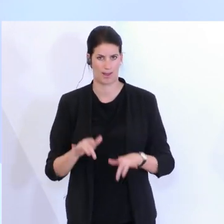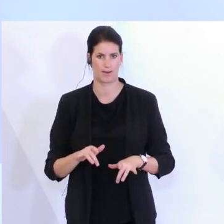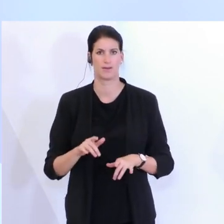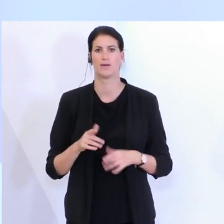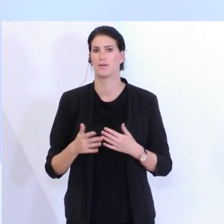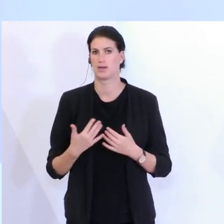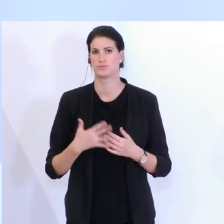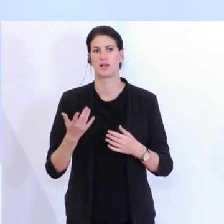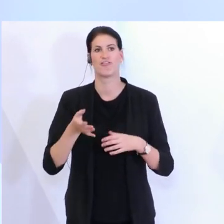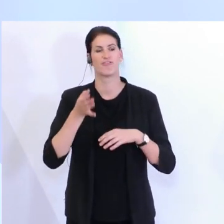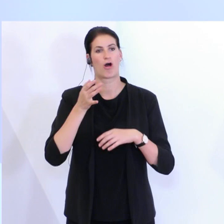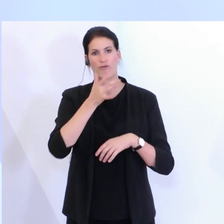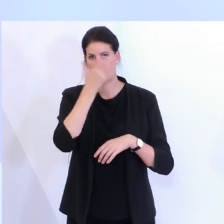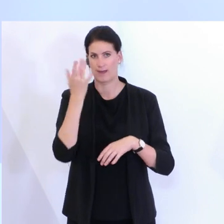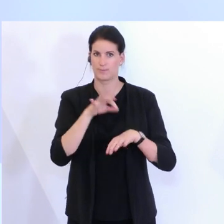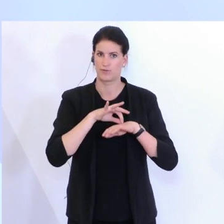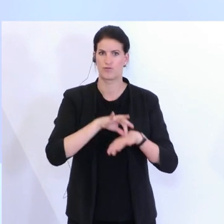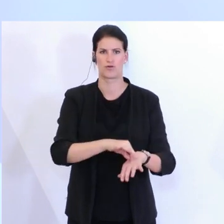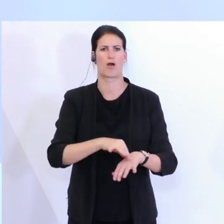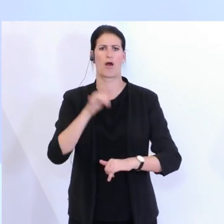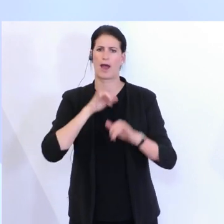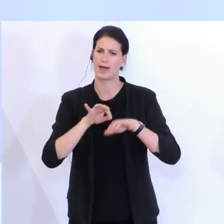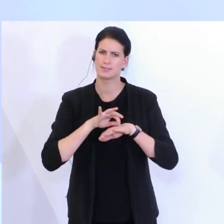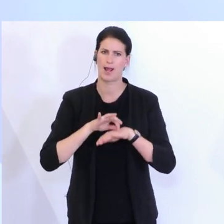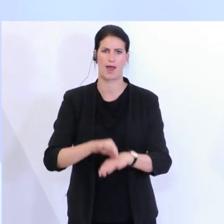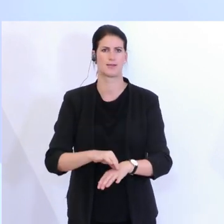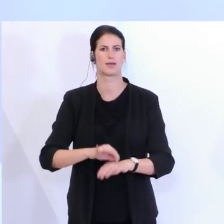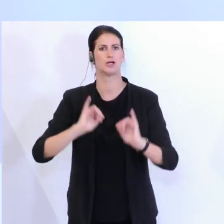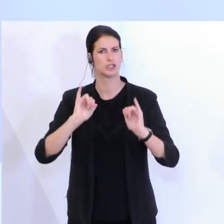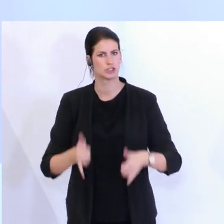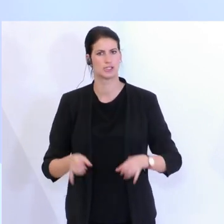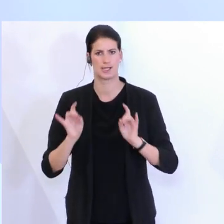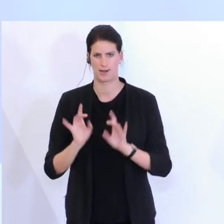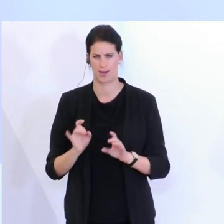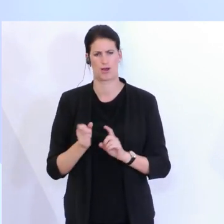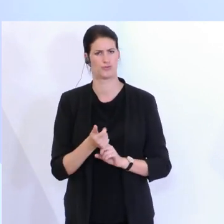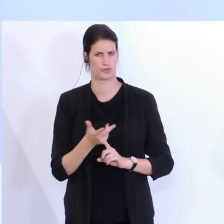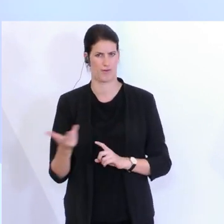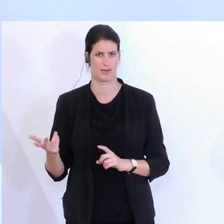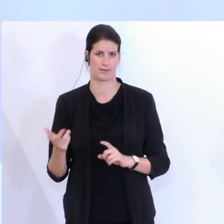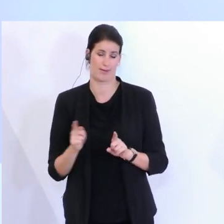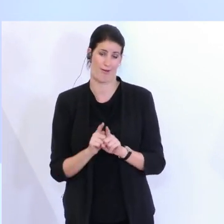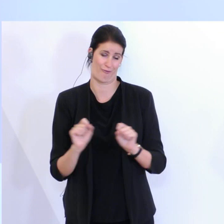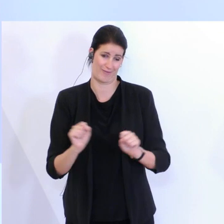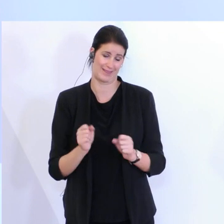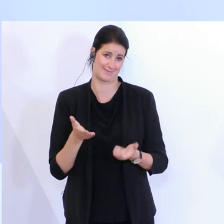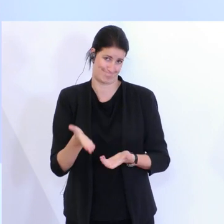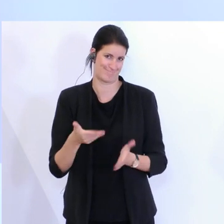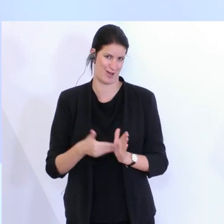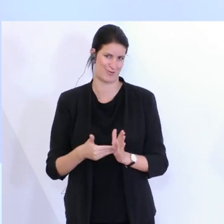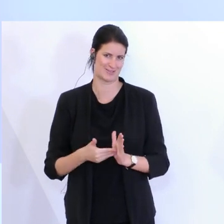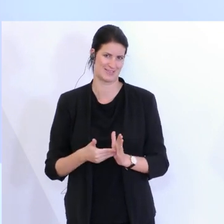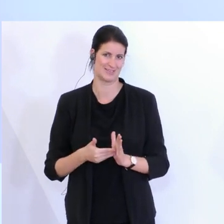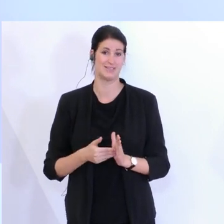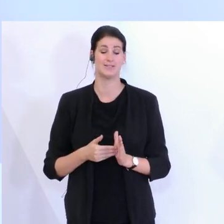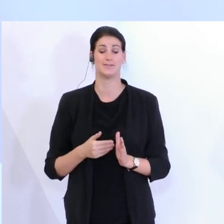betrifft Fremdenführer, Reiseleiter, Skilehrer, vor allem eben auch Richtung Winter ist das sehr sinnvoll. Da wird es vor allem auch